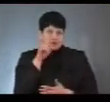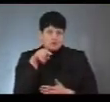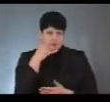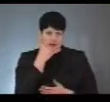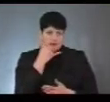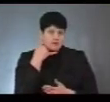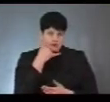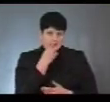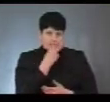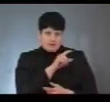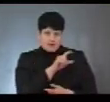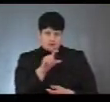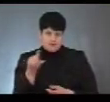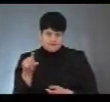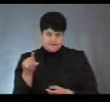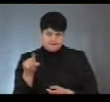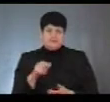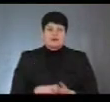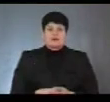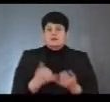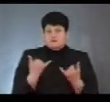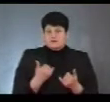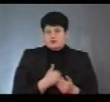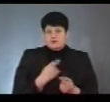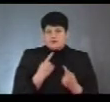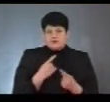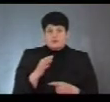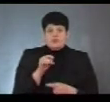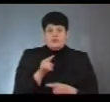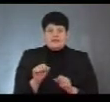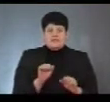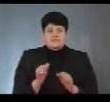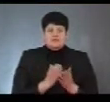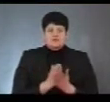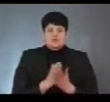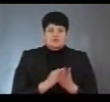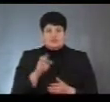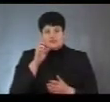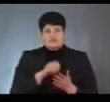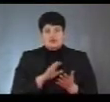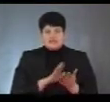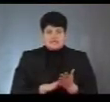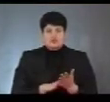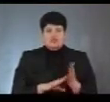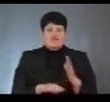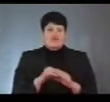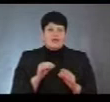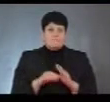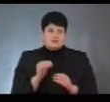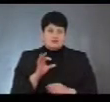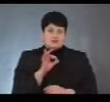своїх екранах. Власне, сьогодні хочу поговорити про те, що керівник служби розпорядника державного реєстру виборців Олександр Стельмах сказав,